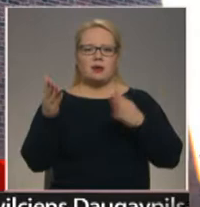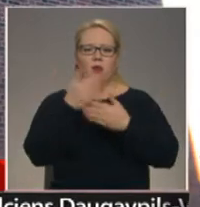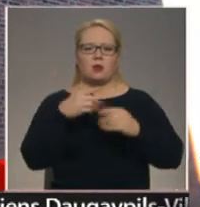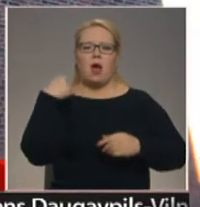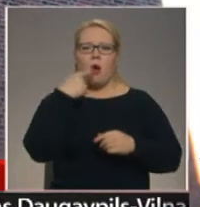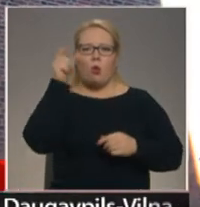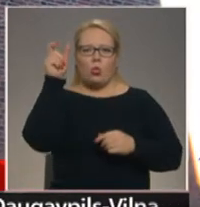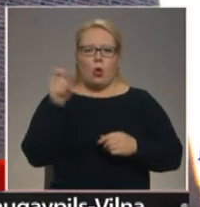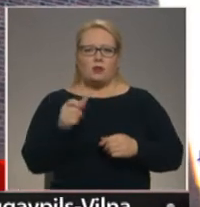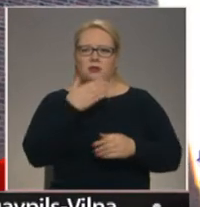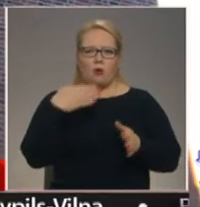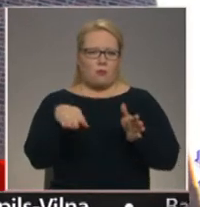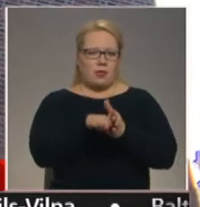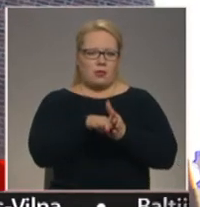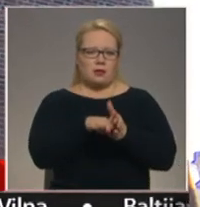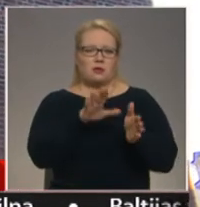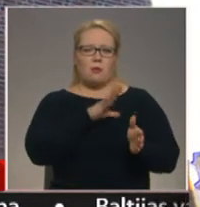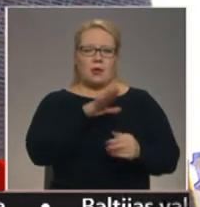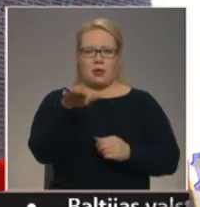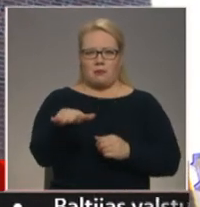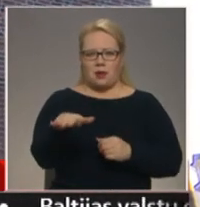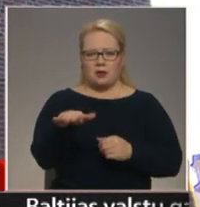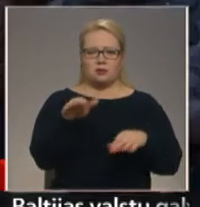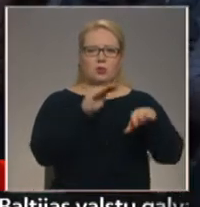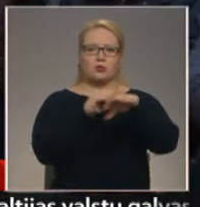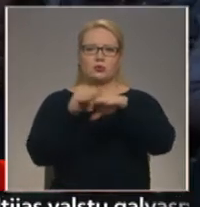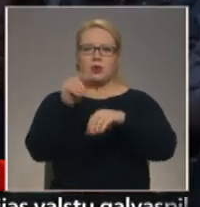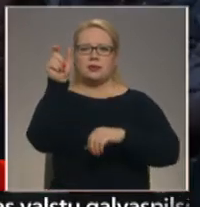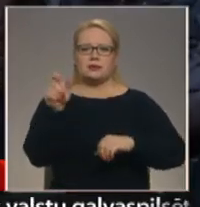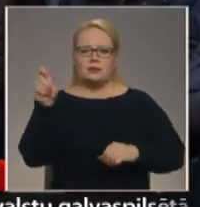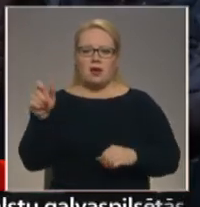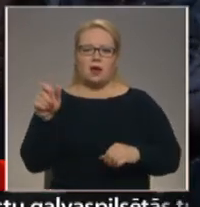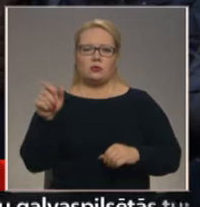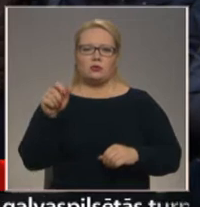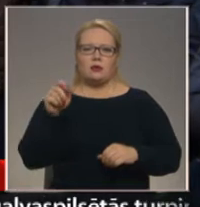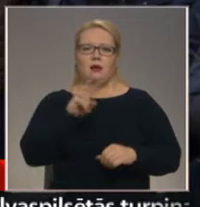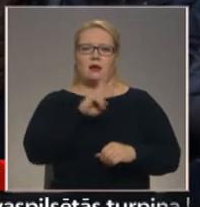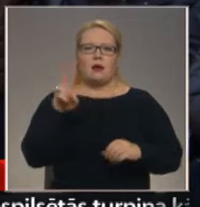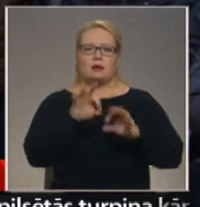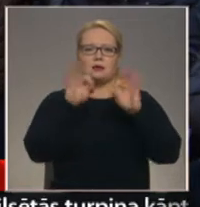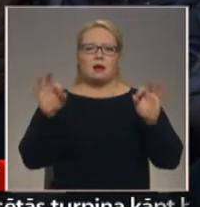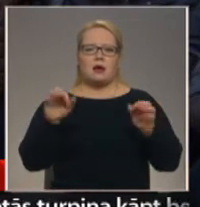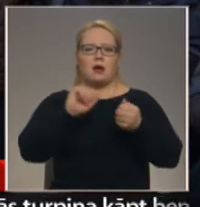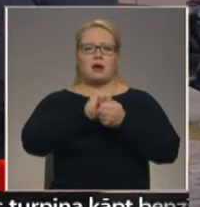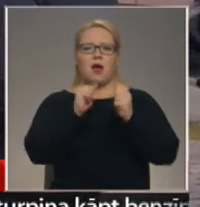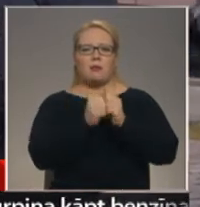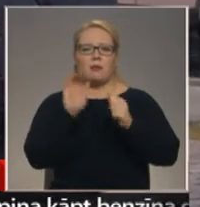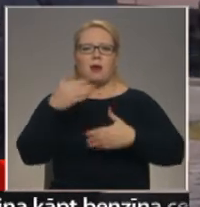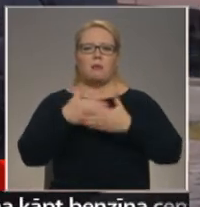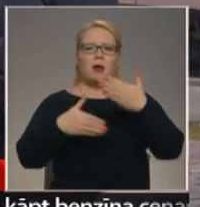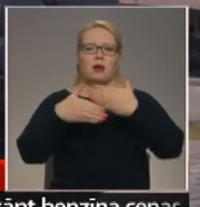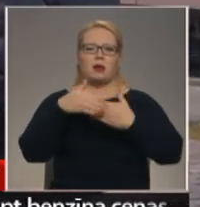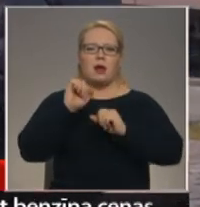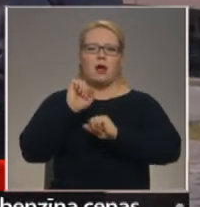pats nav piedalījies, jo bija pārāk mazs. Uzrunājot cilvēku savu apkārt, kāds sāk ratmiņām par barikāžu veidošanu,